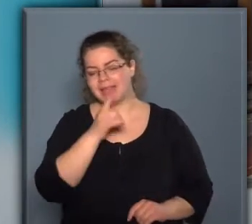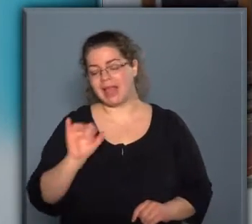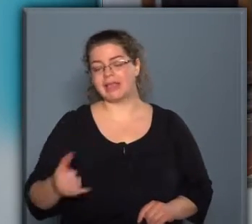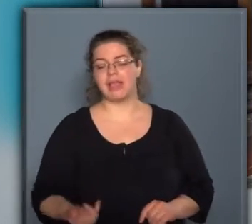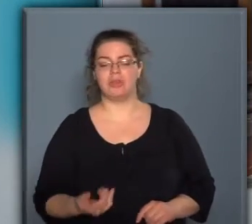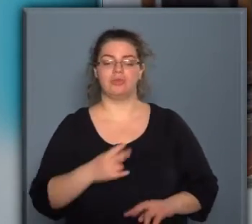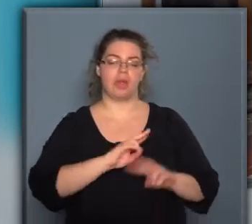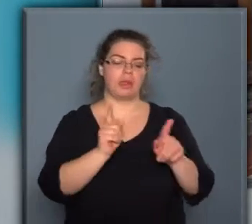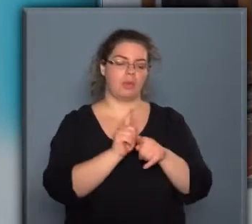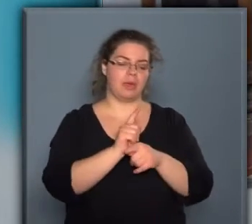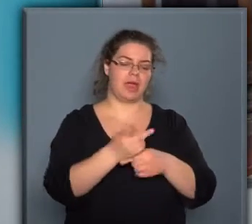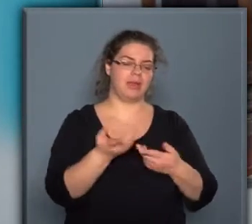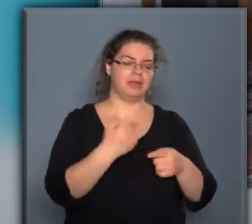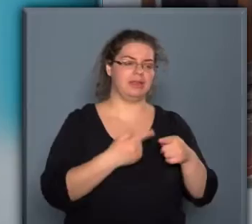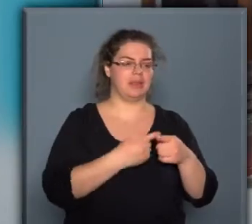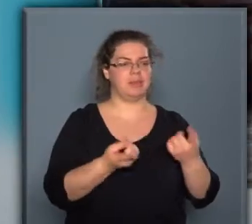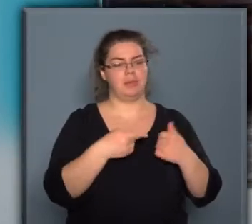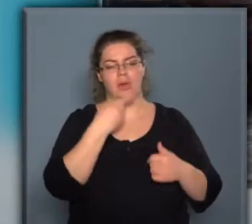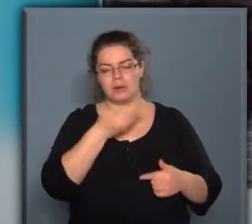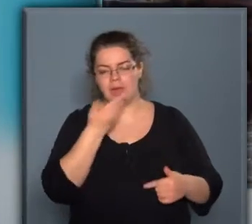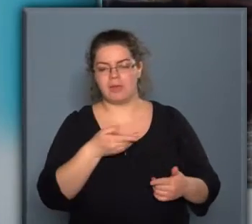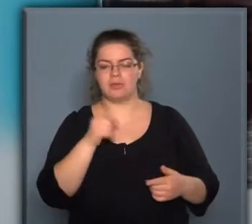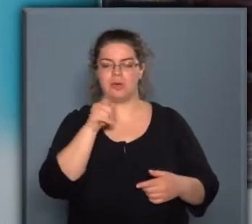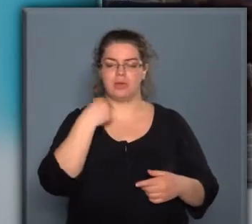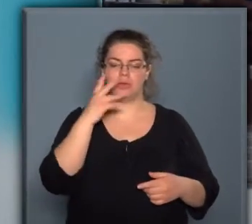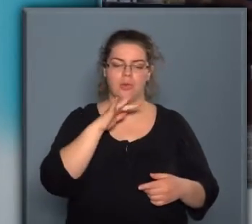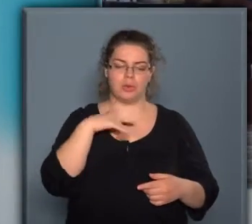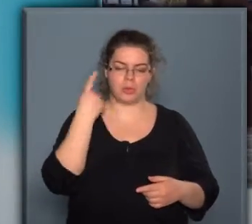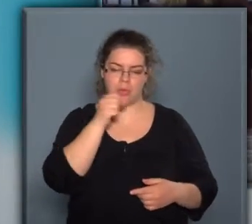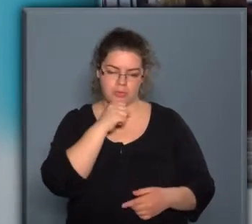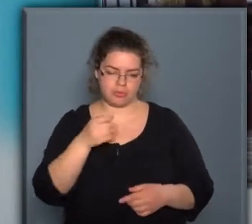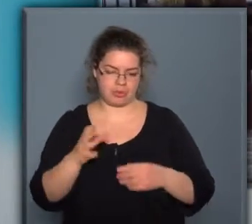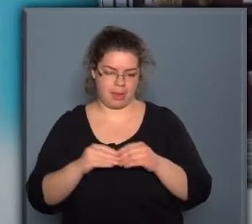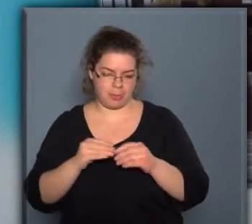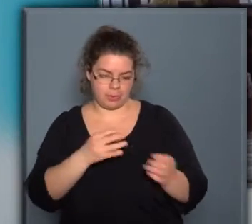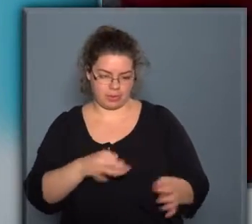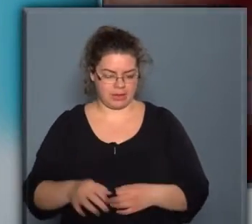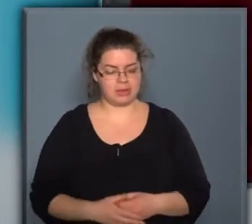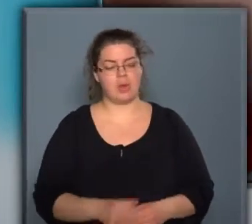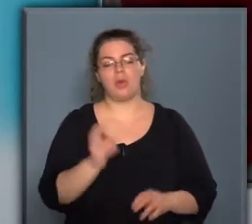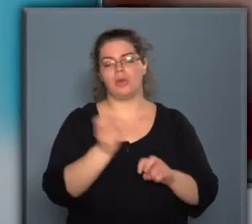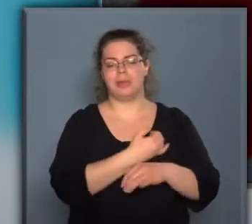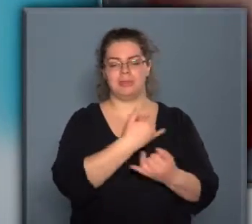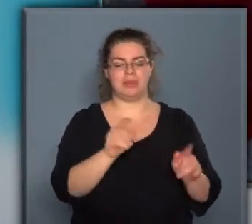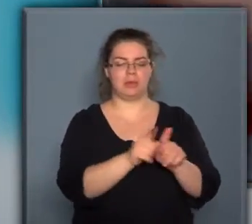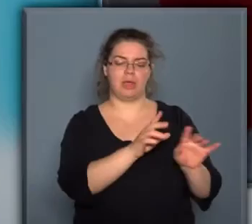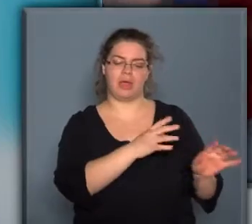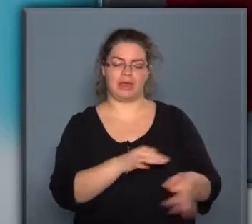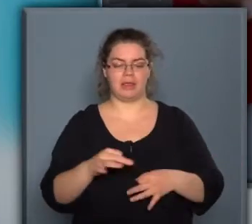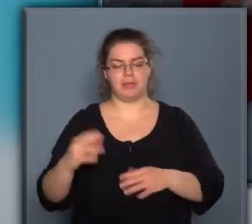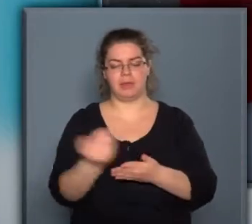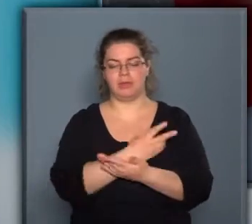és értelemszerűen vannak bizonyos részekben, amiből órialeves, illetve toroskáposzta készül. Kőbányán minden olyan rendezvényre szükség van, ami